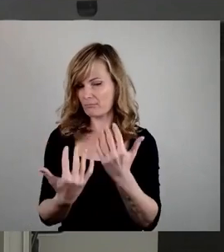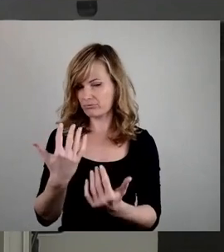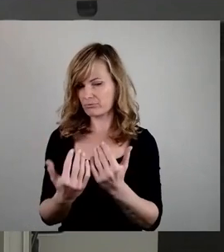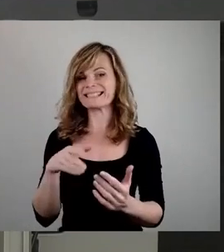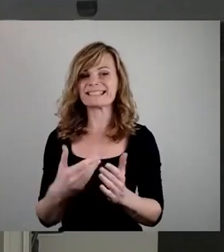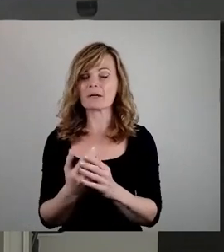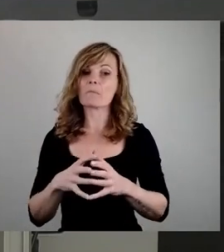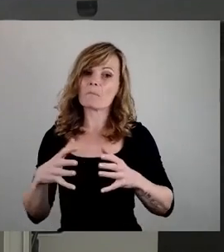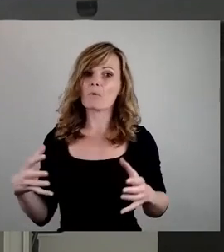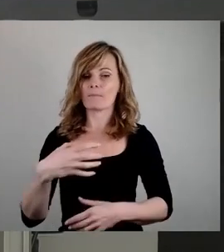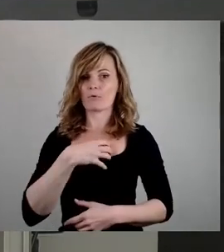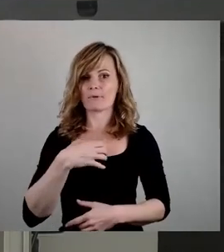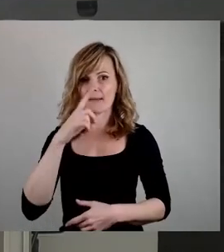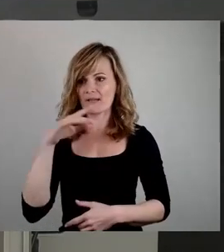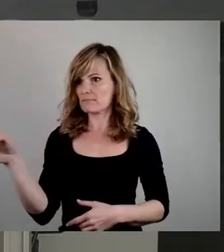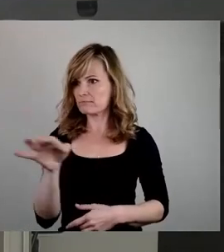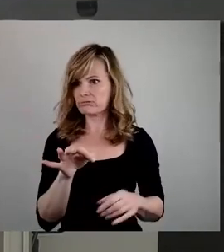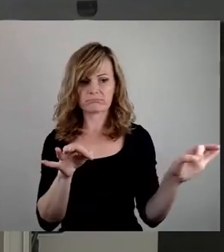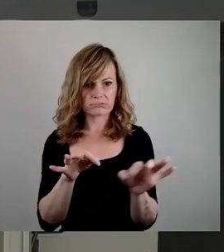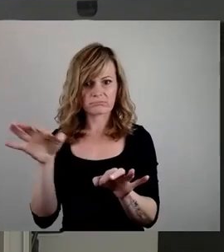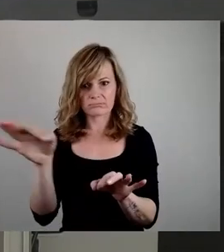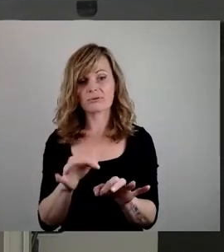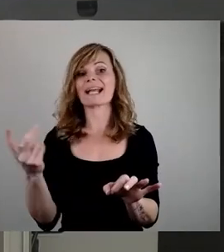bei Zuzügen aus gleich welchen Gründen.